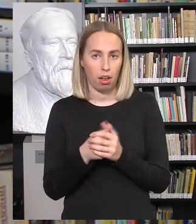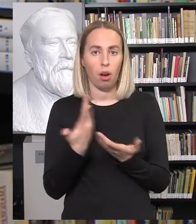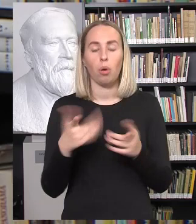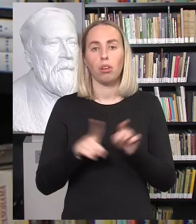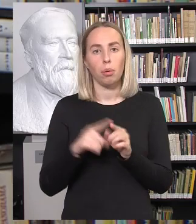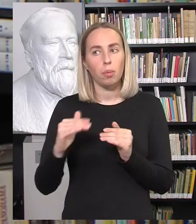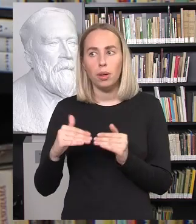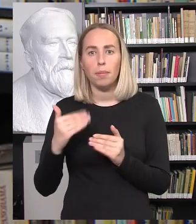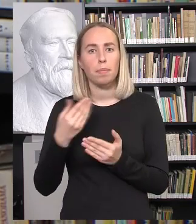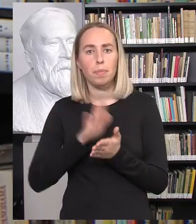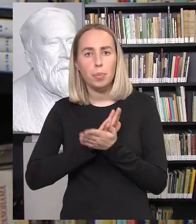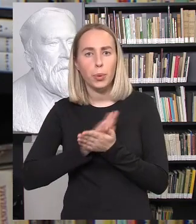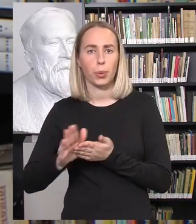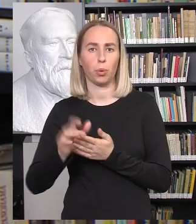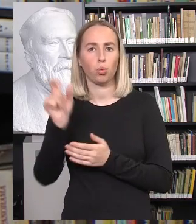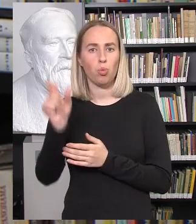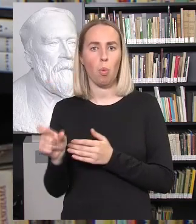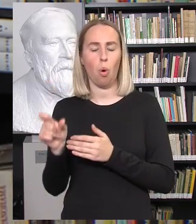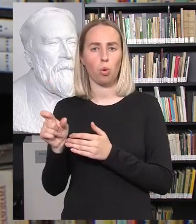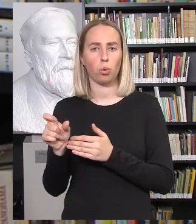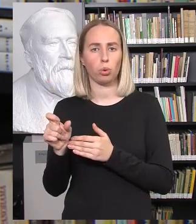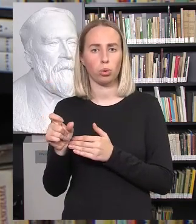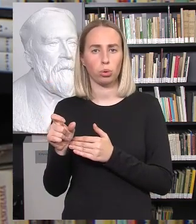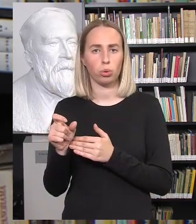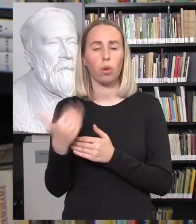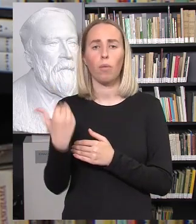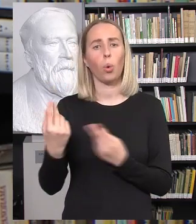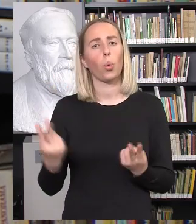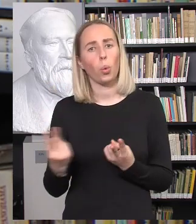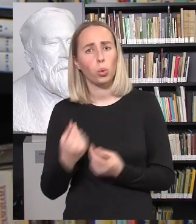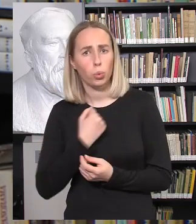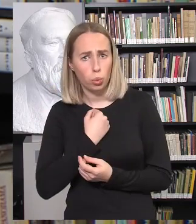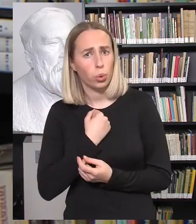orus žmogus su visais savo žmogiškaisiais poreikiais.